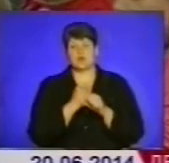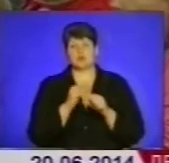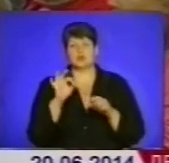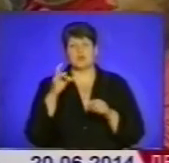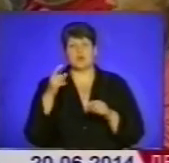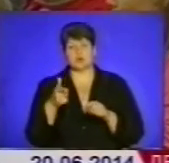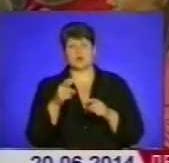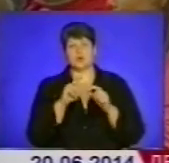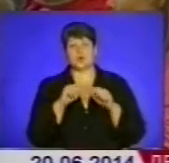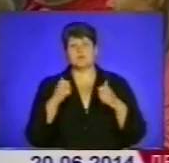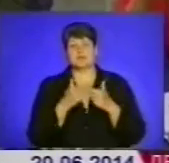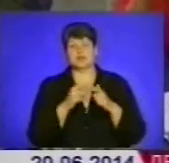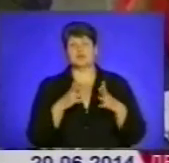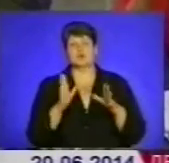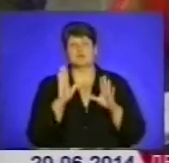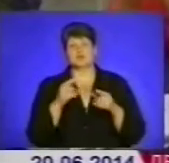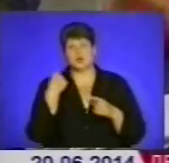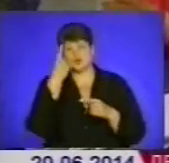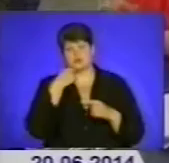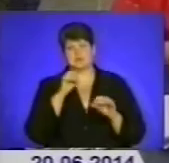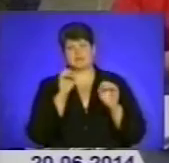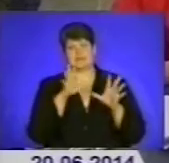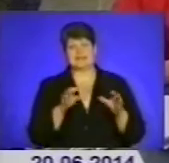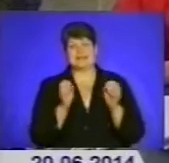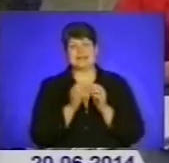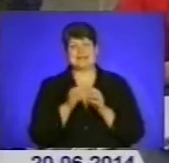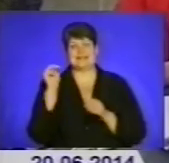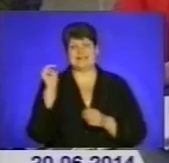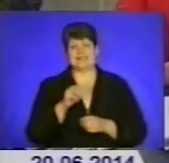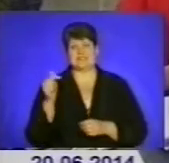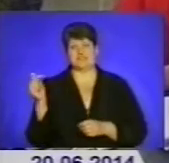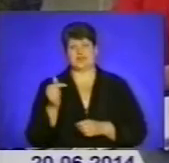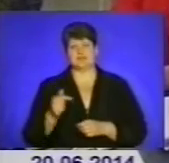Володимир Стаюра пообіцяв особисто пожертвувати 10 тисяч гривень.